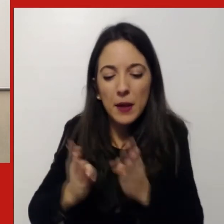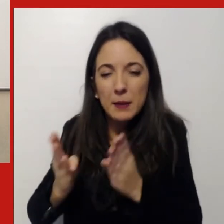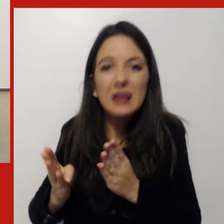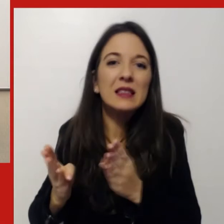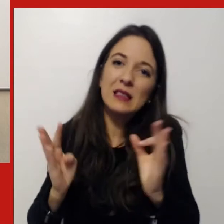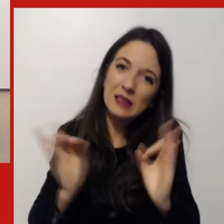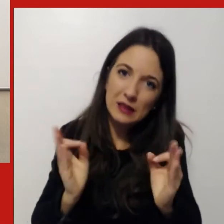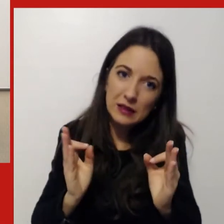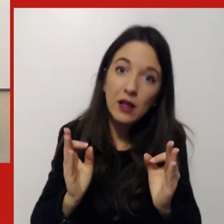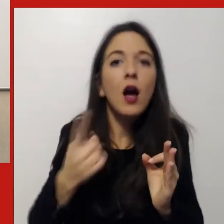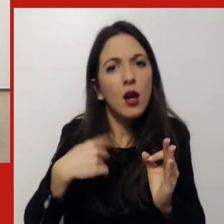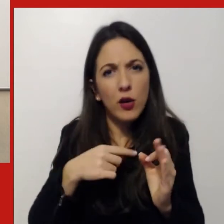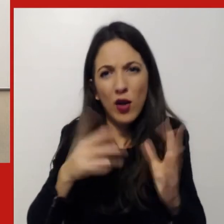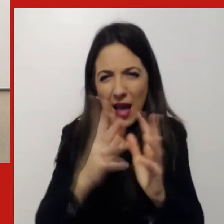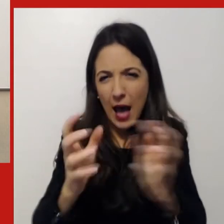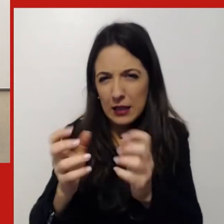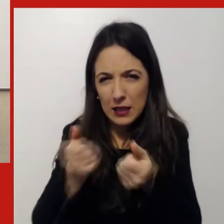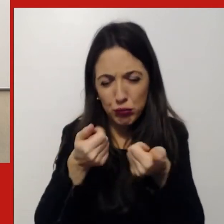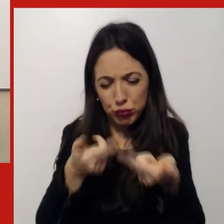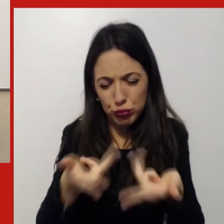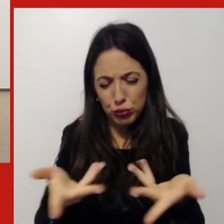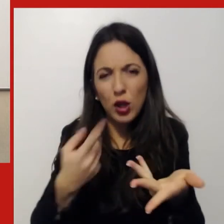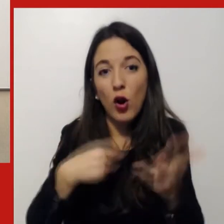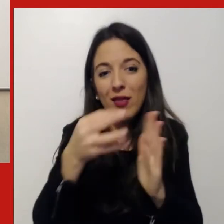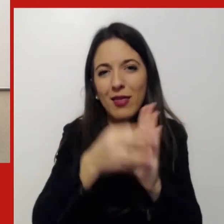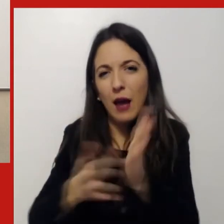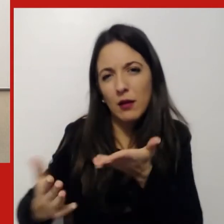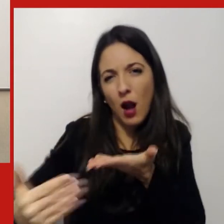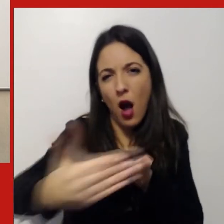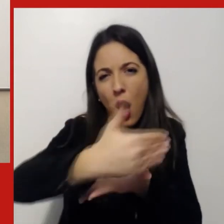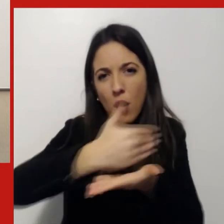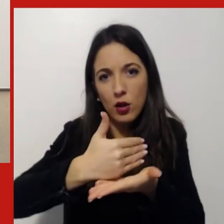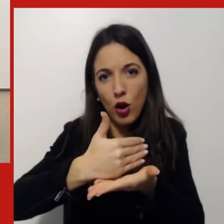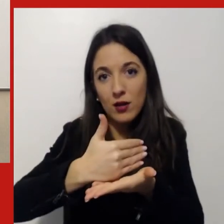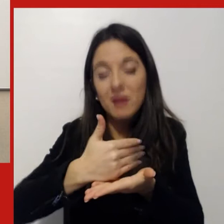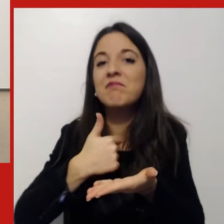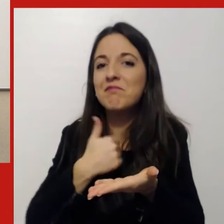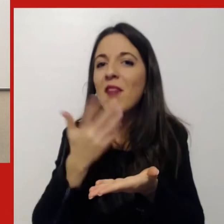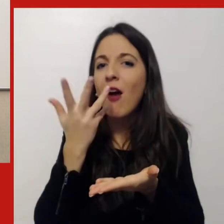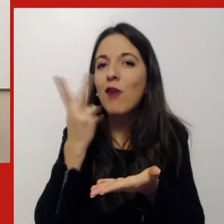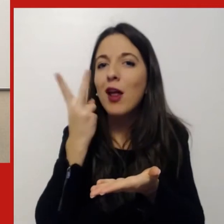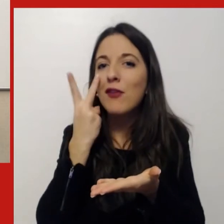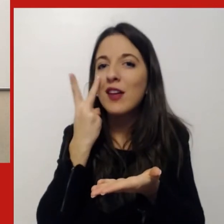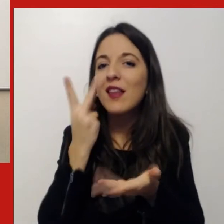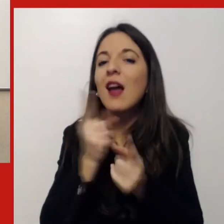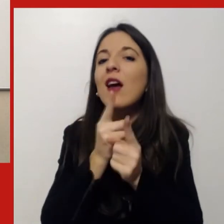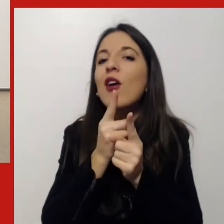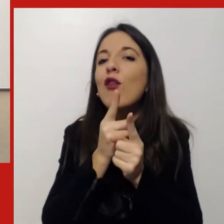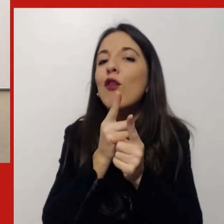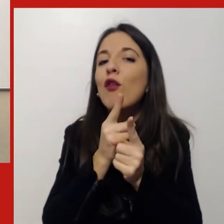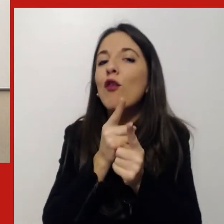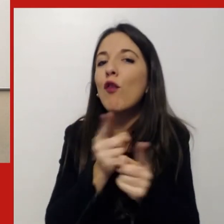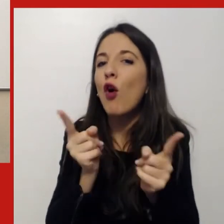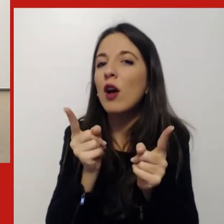aziende, però volevo andare a fare un confronto su quello che voi qui